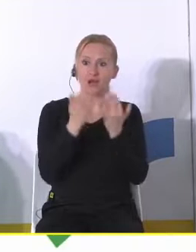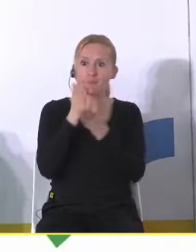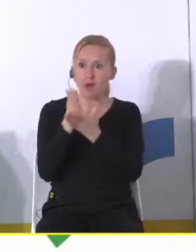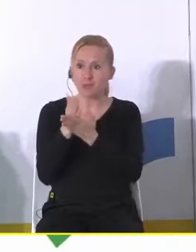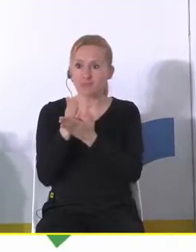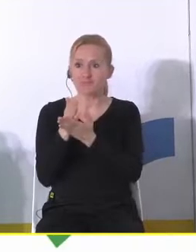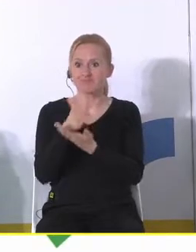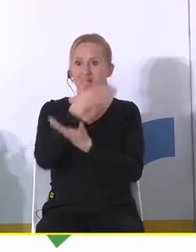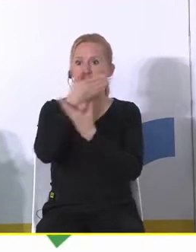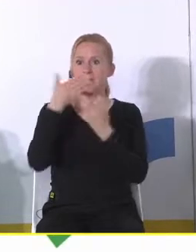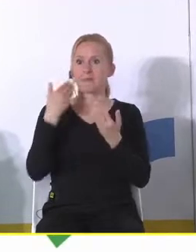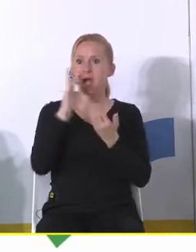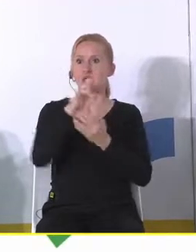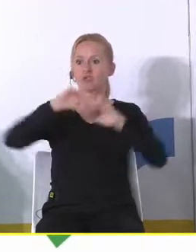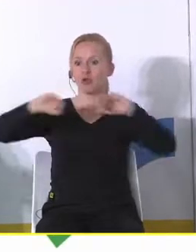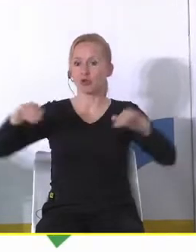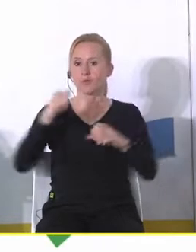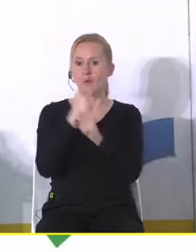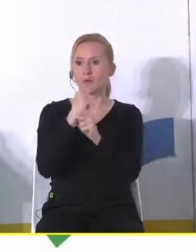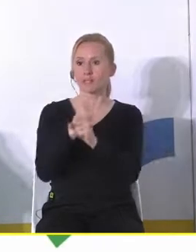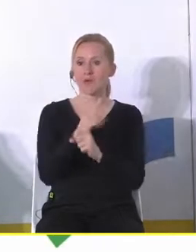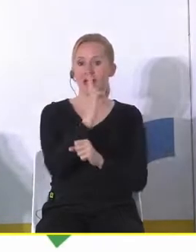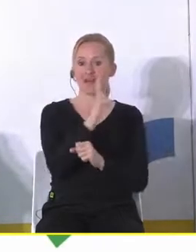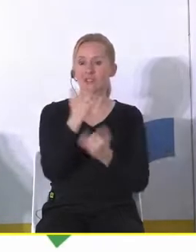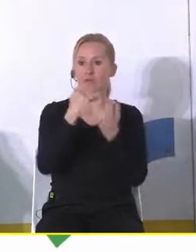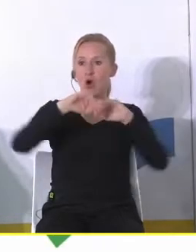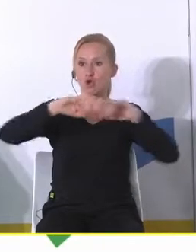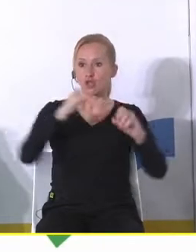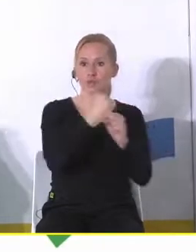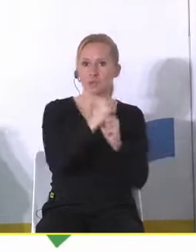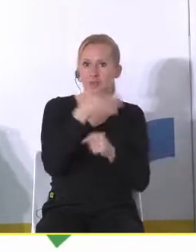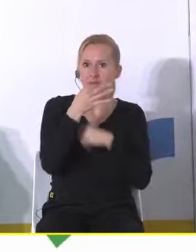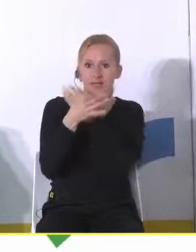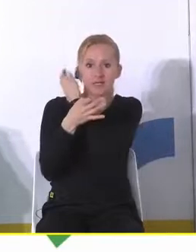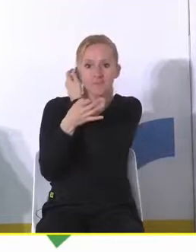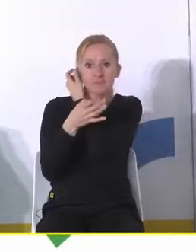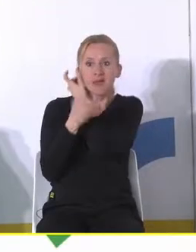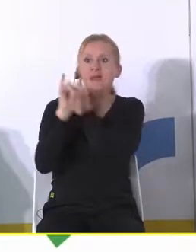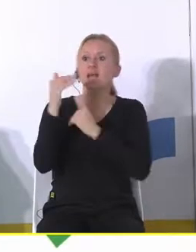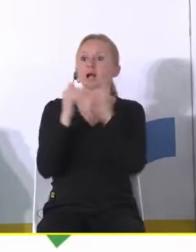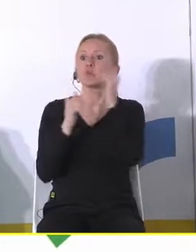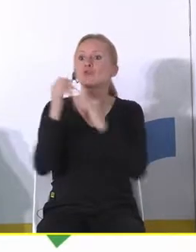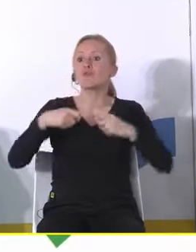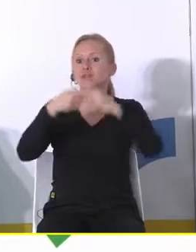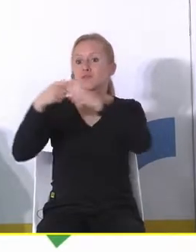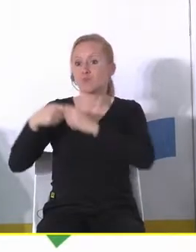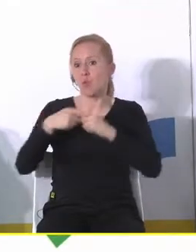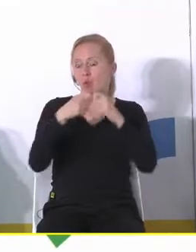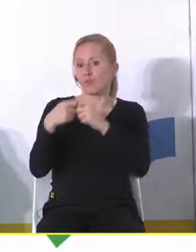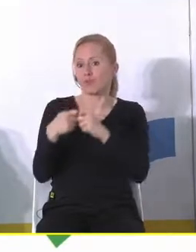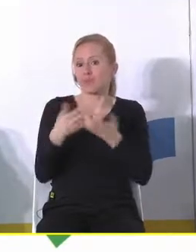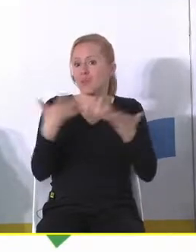w sensie no pracuje z tą rodziną to z każdym pracuje się oddzielnie no i pytanie jak oni chcą budować tą wspólnotę wielu